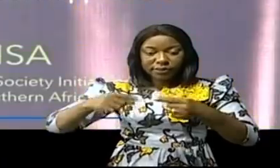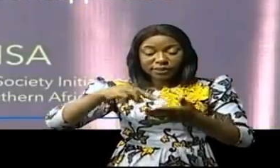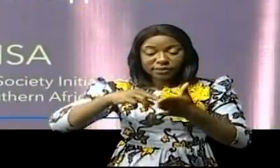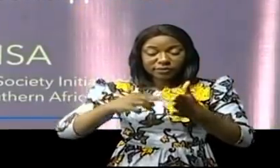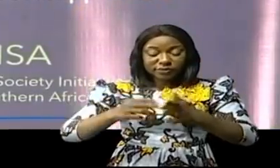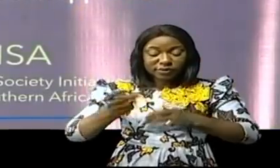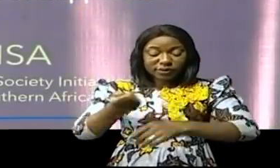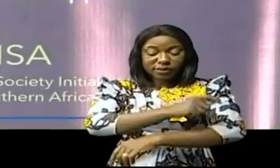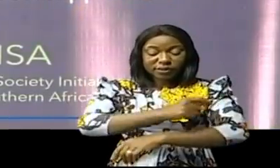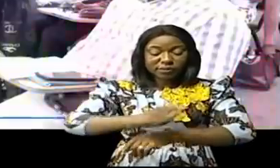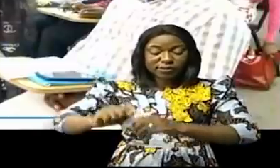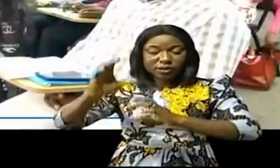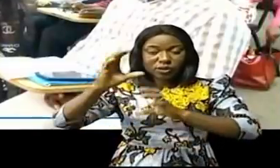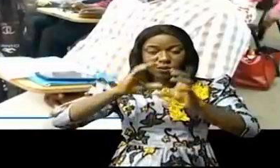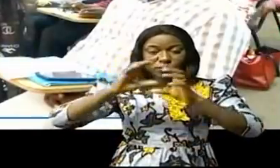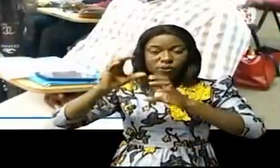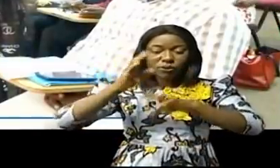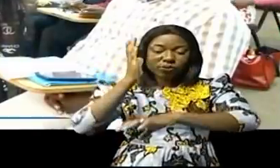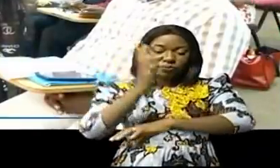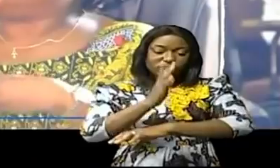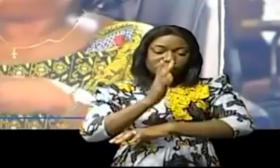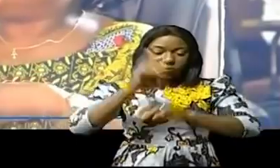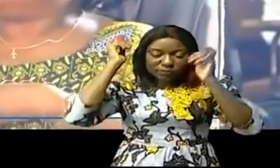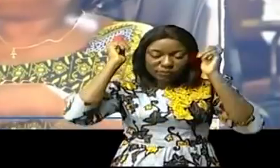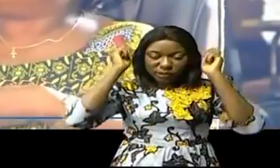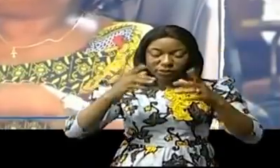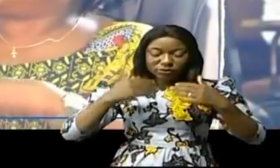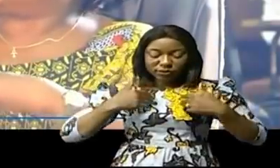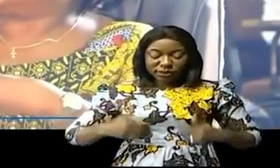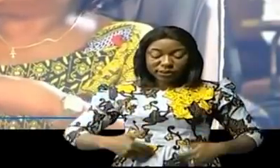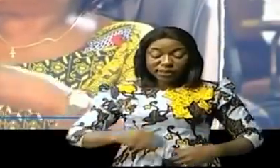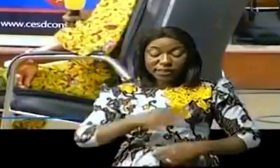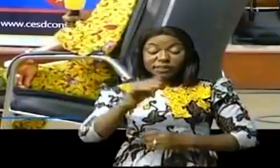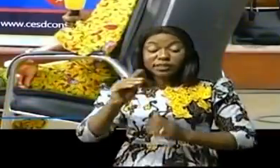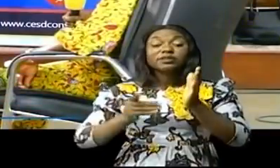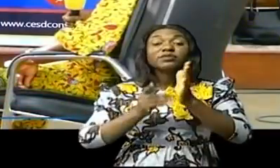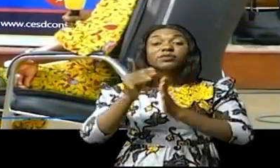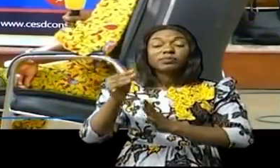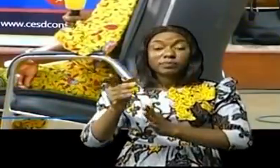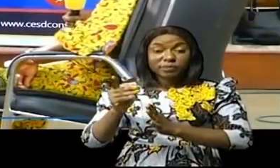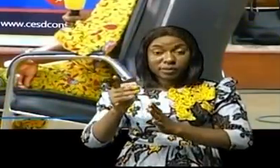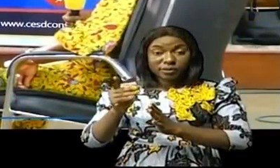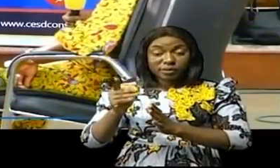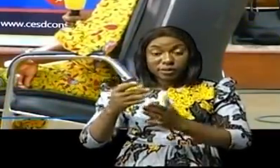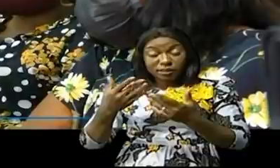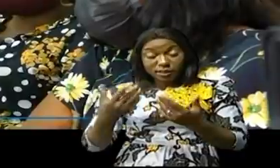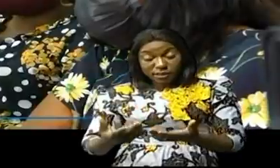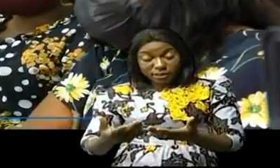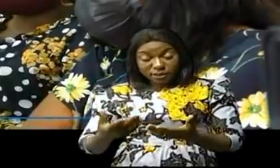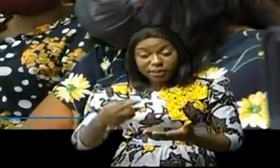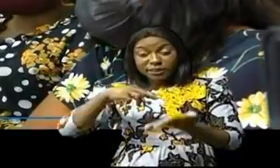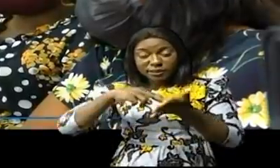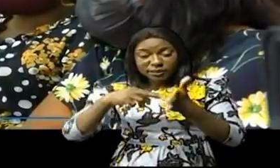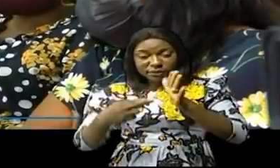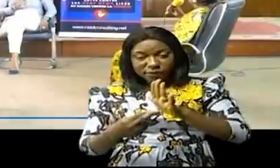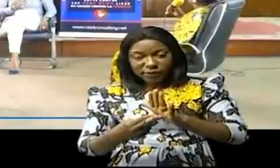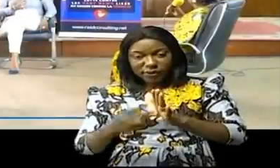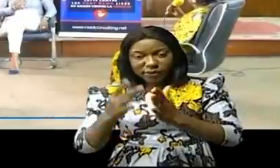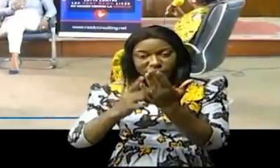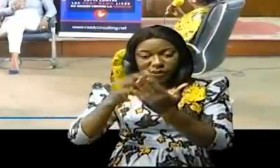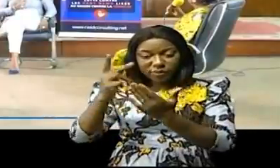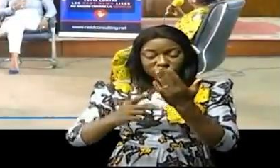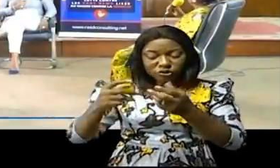spécialisés en communication, éducation, santé et développement, conseil 16. C'est là dans le cadre du projet